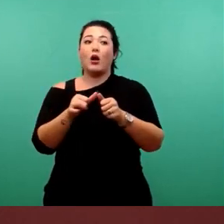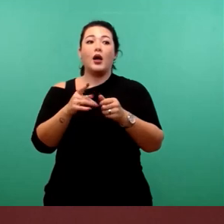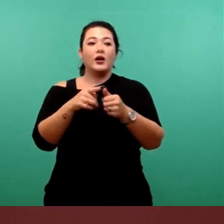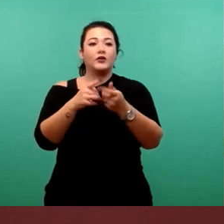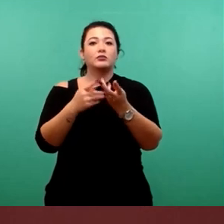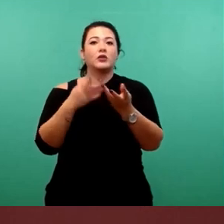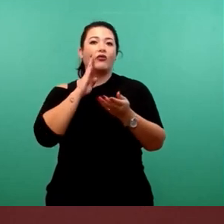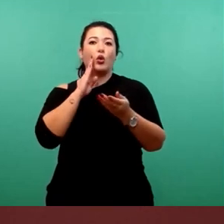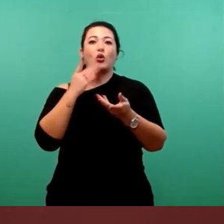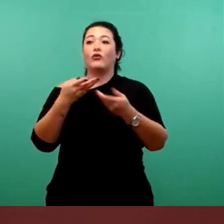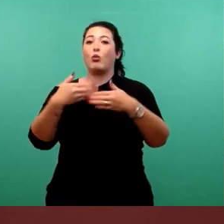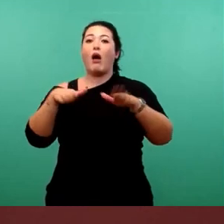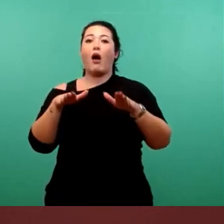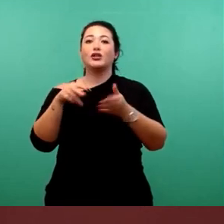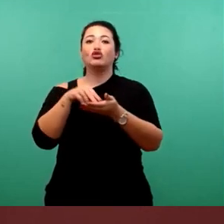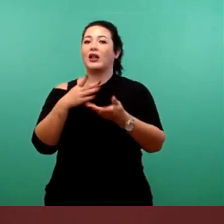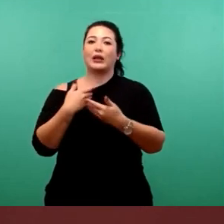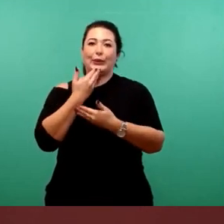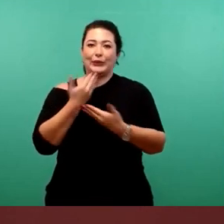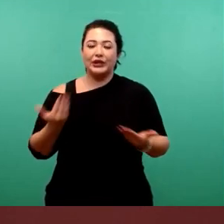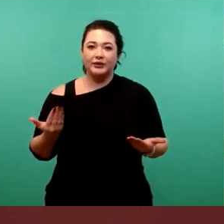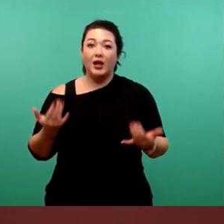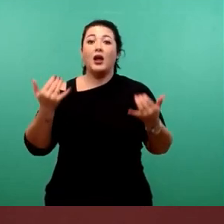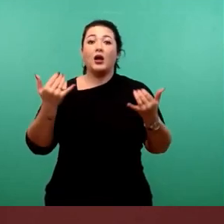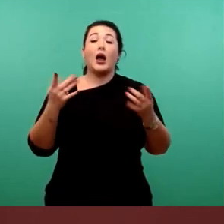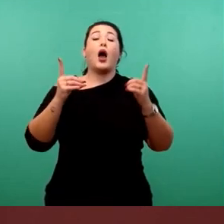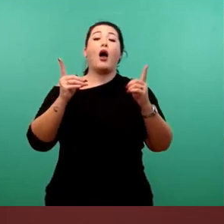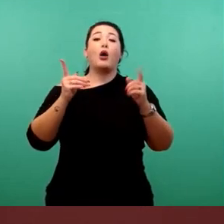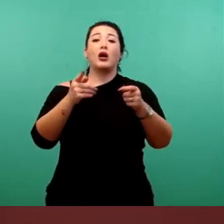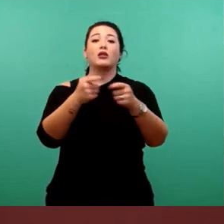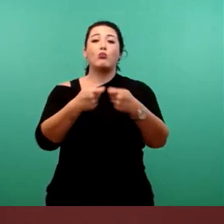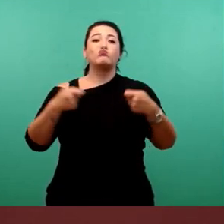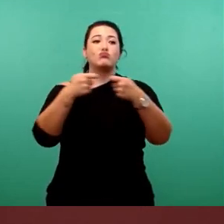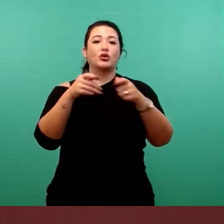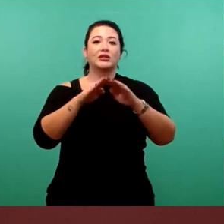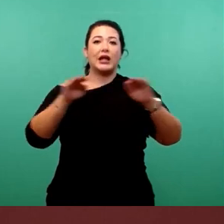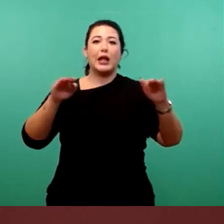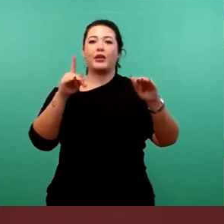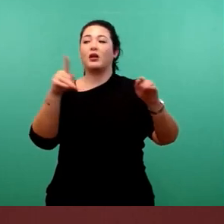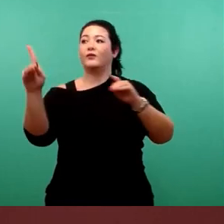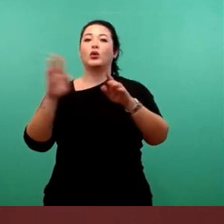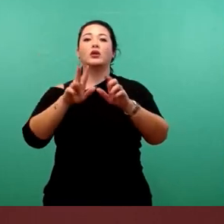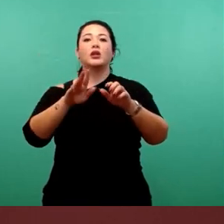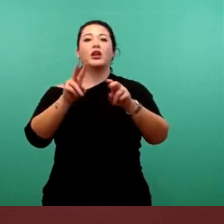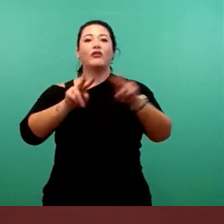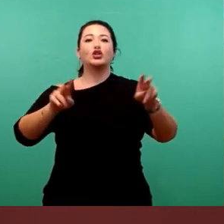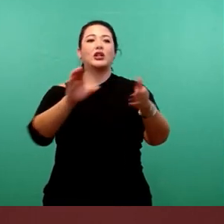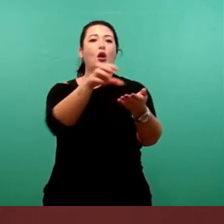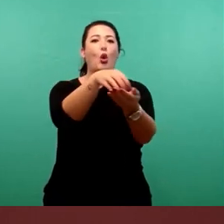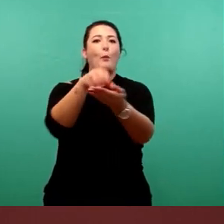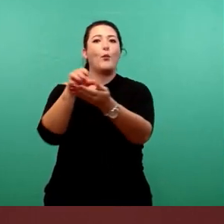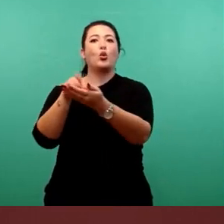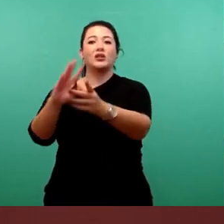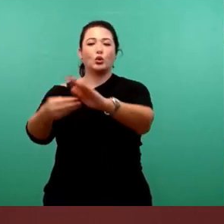Jetzt ist auch die Diskussion eine andere auf Landesebene, auf Bundesebene hinsichtlich der Frage der Unterstützung der Kommunen für diese Aufgabe, weil das ist natürlich mit